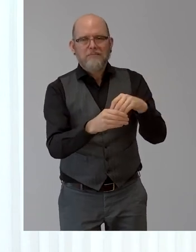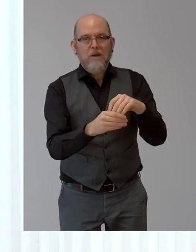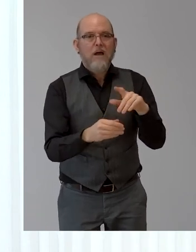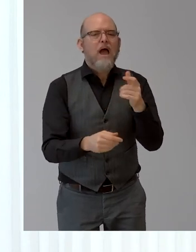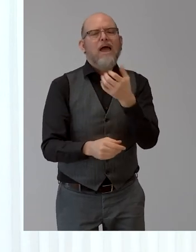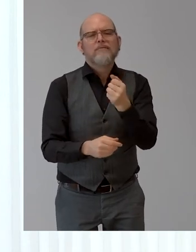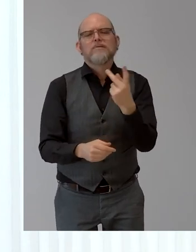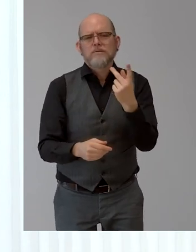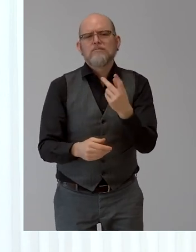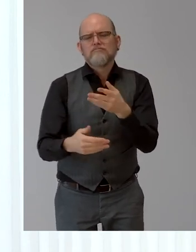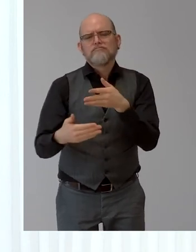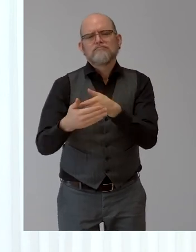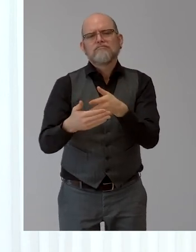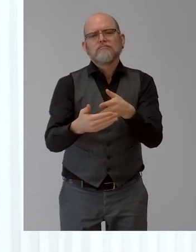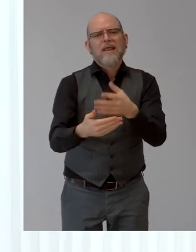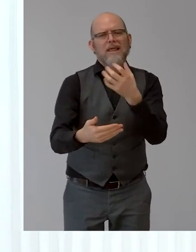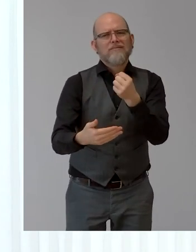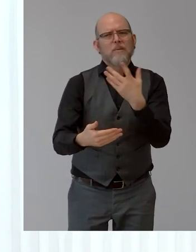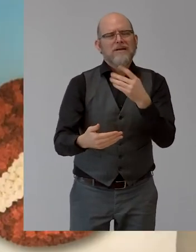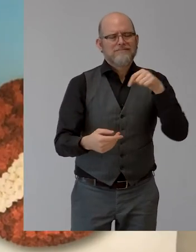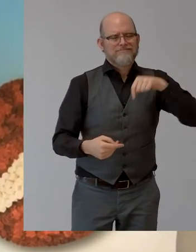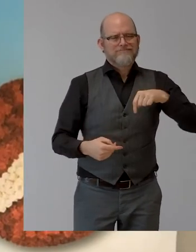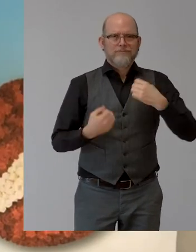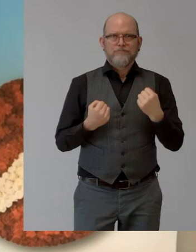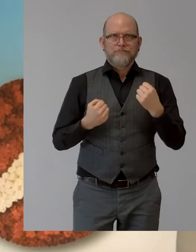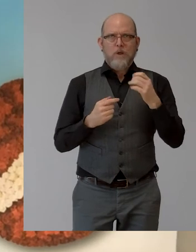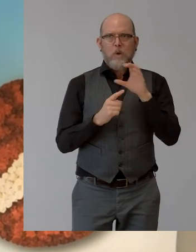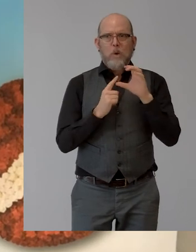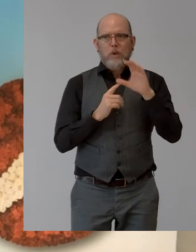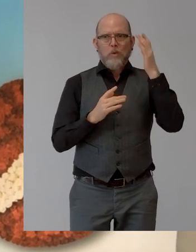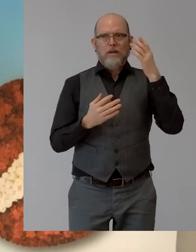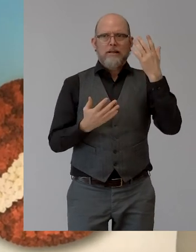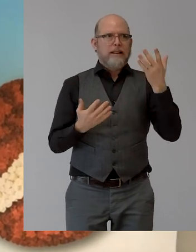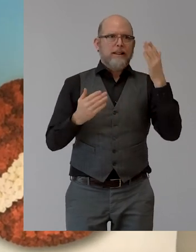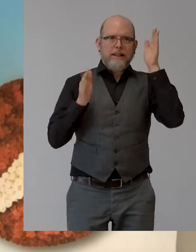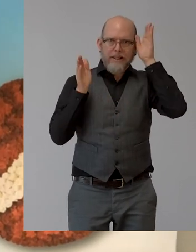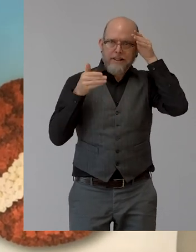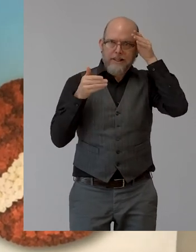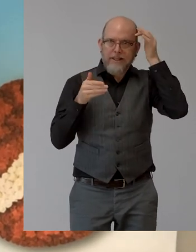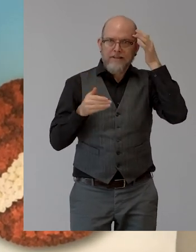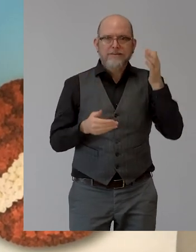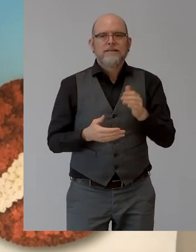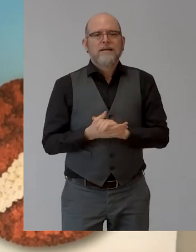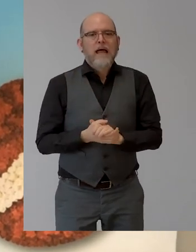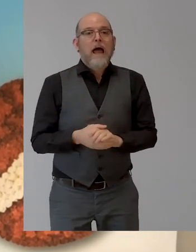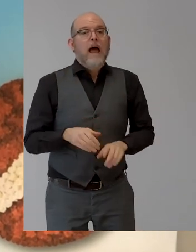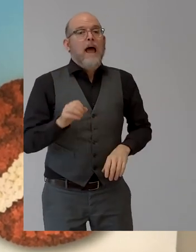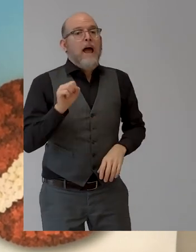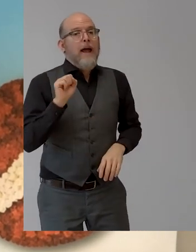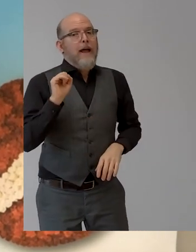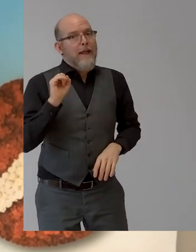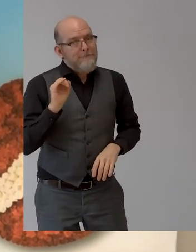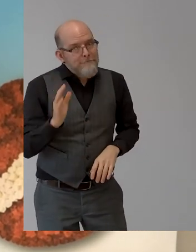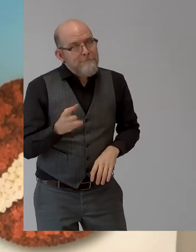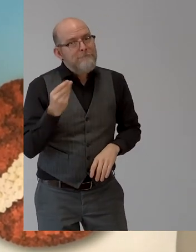society when it comes to disabilities? Thanks. think let me maybe start with a quick remark to your